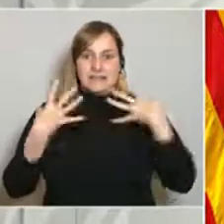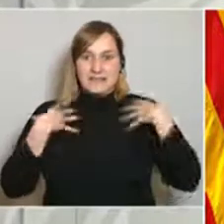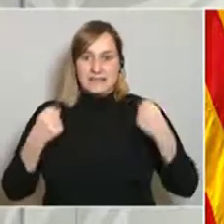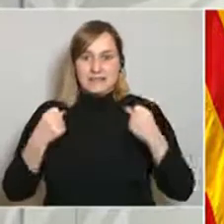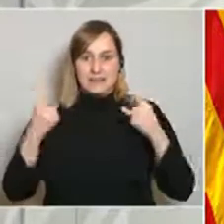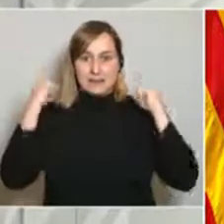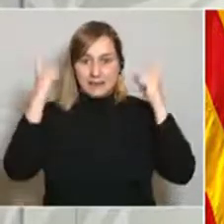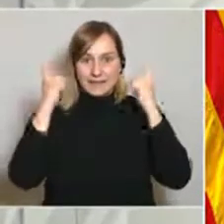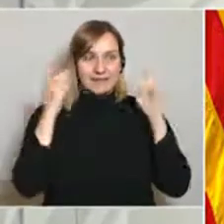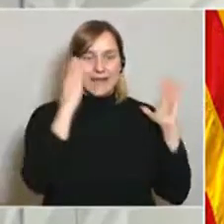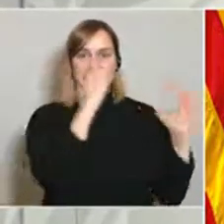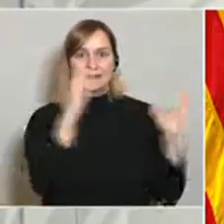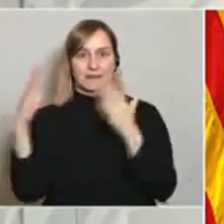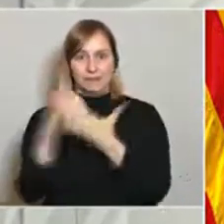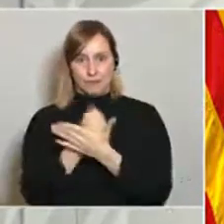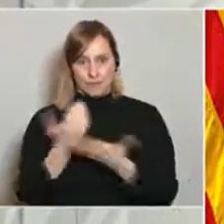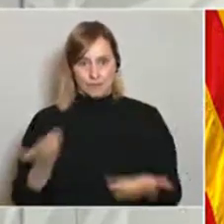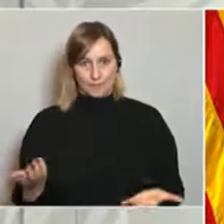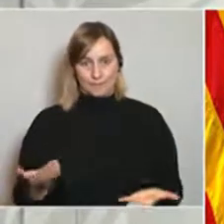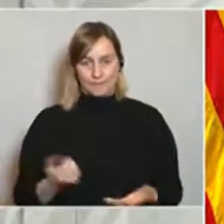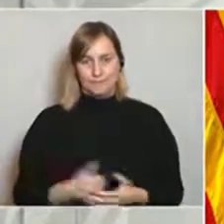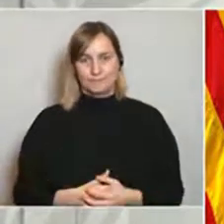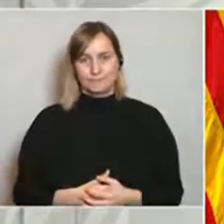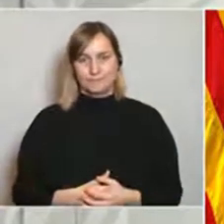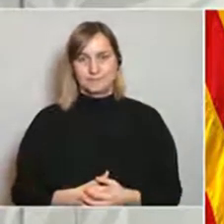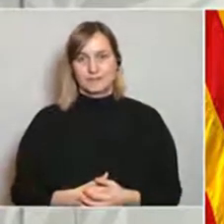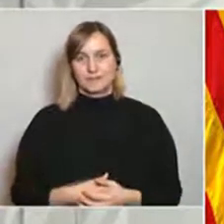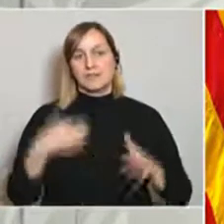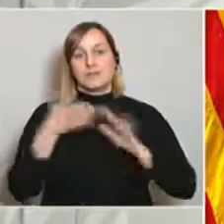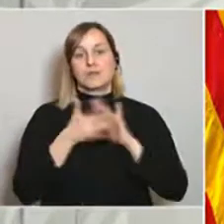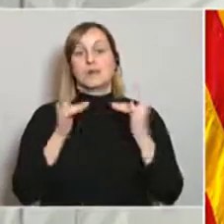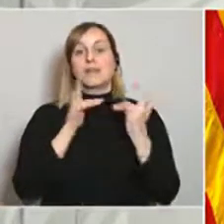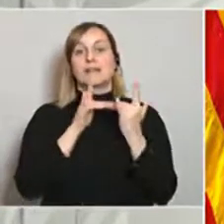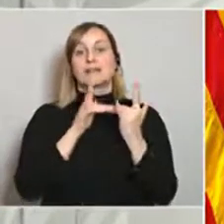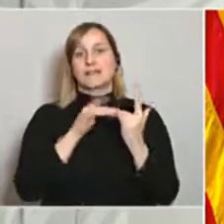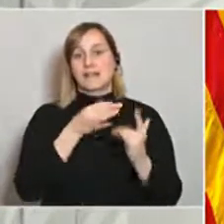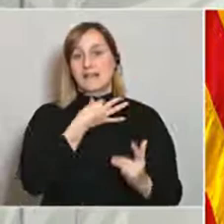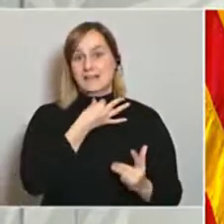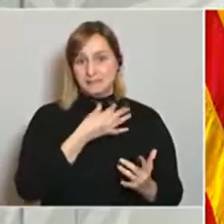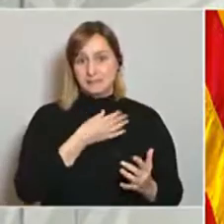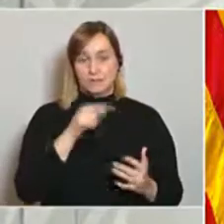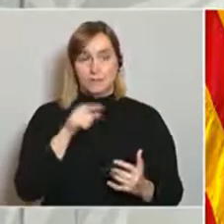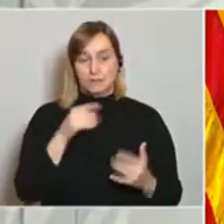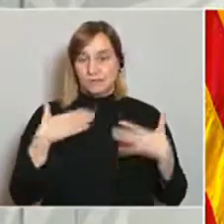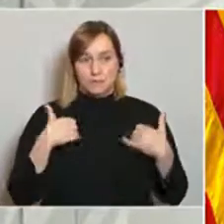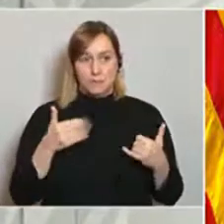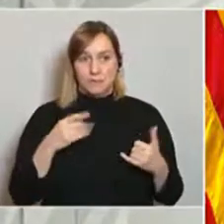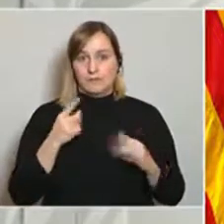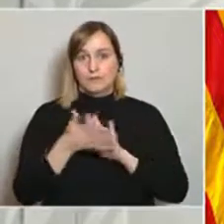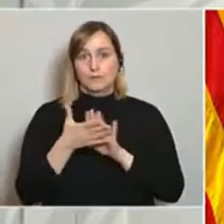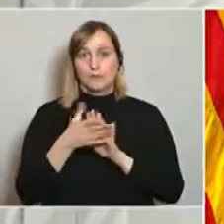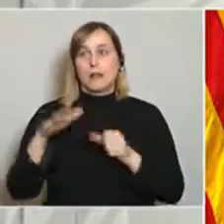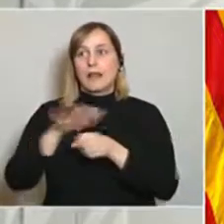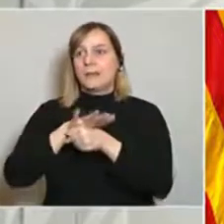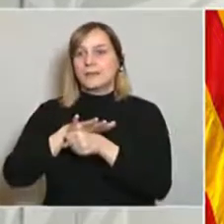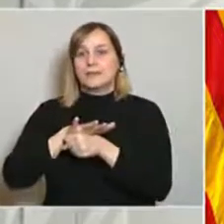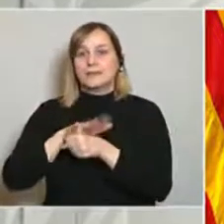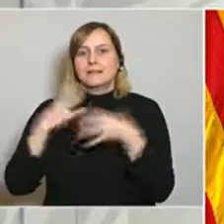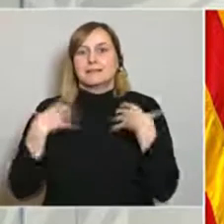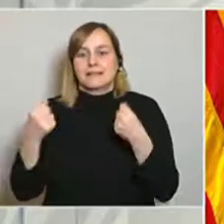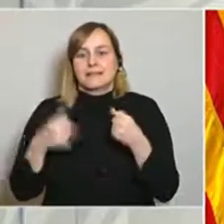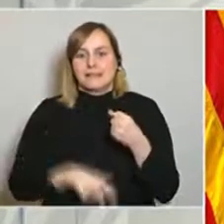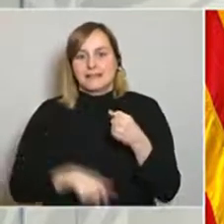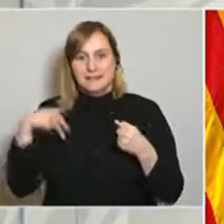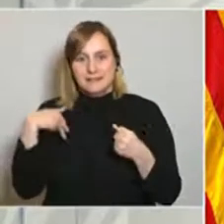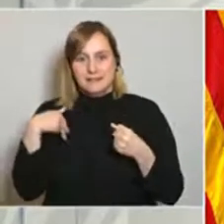tothom. En aquest cas, en aquest cas estic parlant dels llits de crítics. Per això ho podem traslladar a tot l'àmbit sanitari i